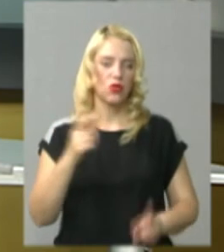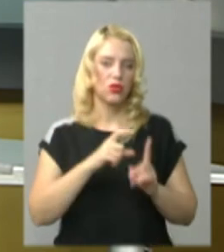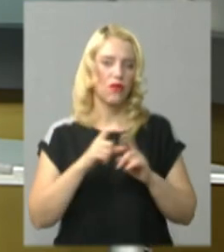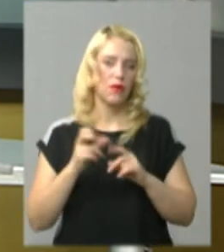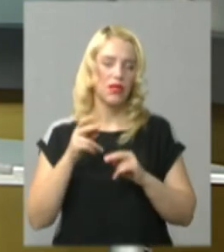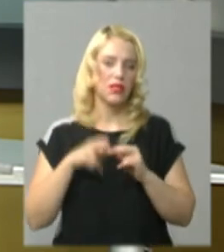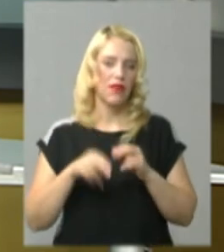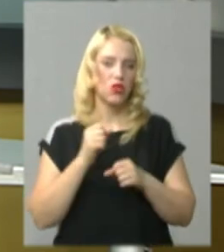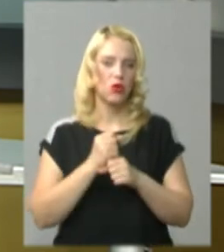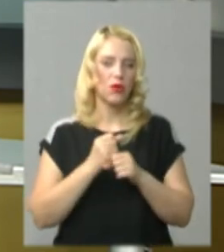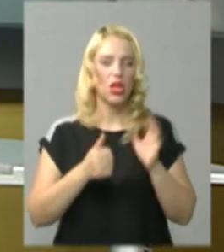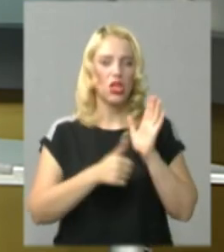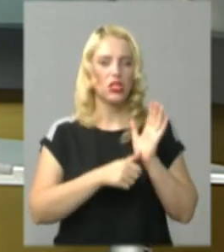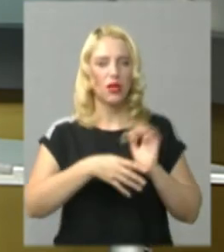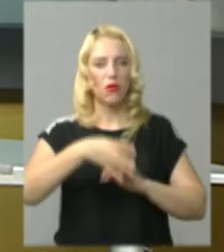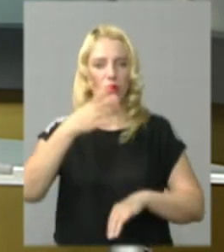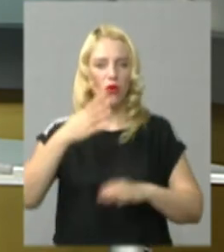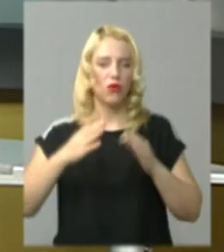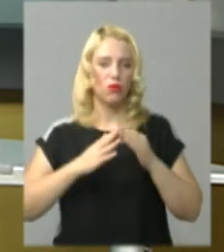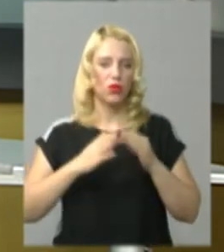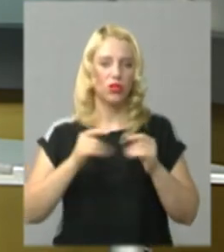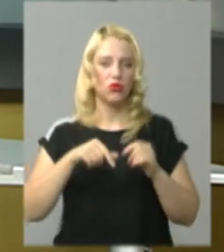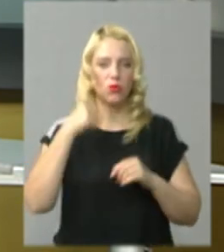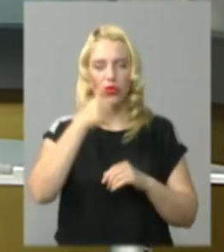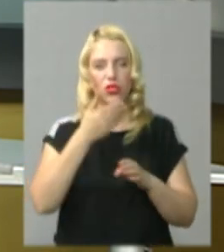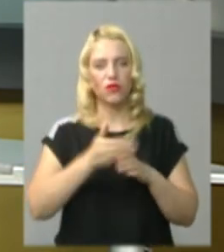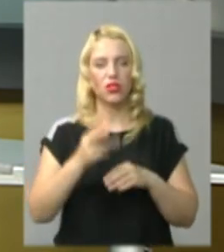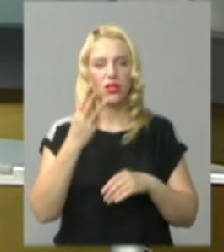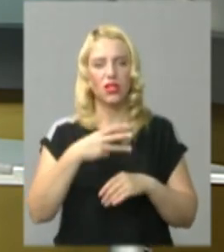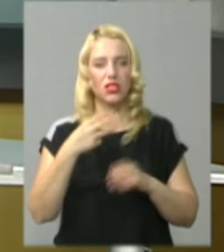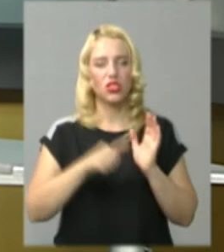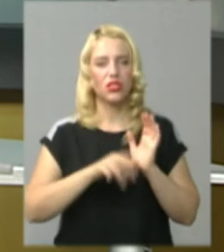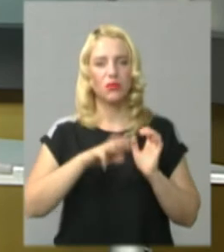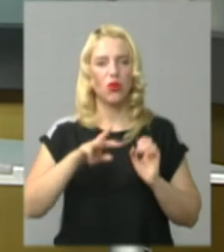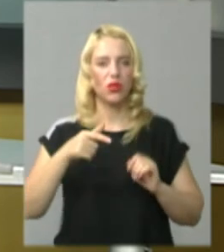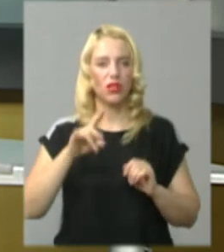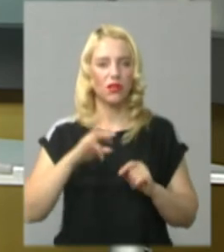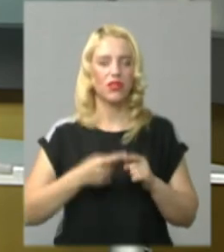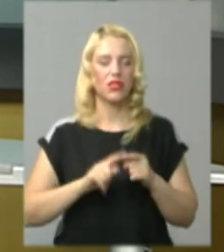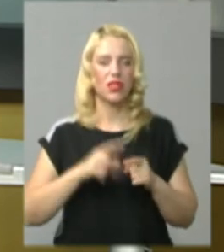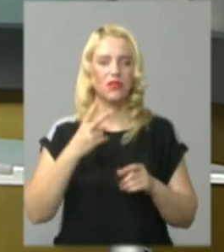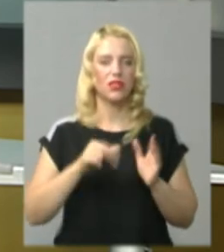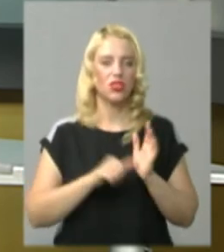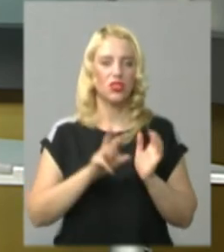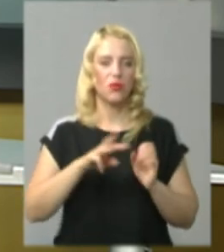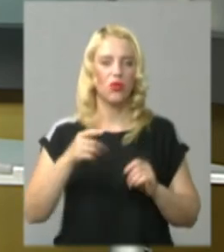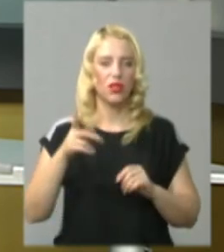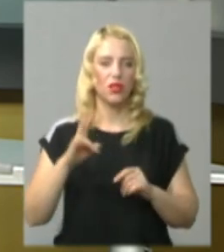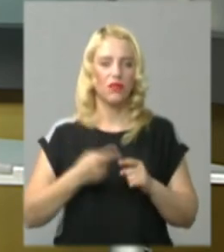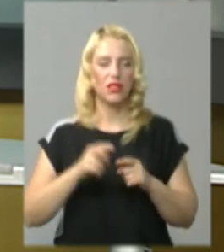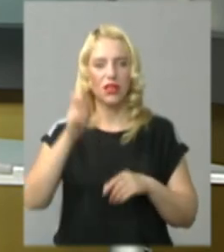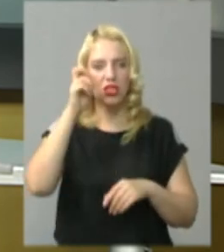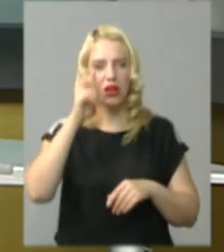завершення робіт шестиповерхової будівлі цьогоріч виділено 36 мільйонів гривень. З них 26 мільйонів гривень – це Державний фонд